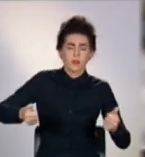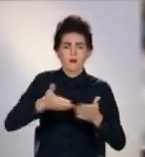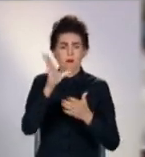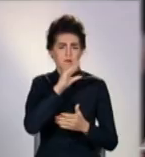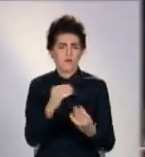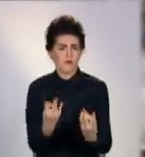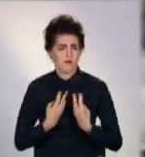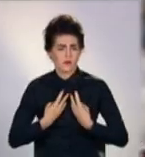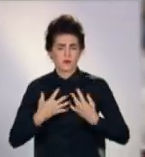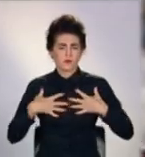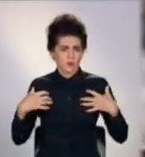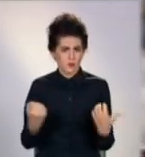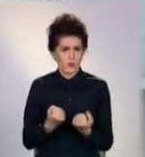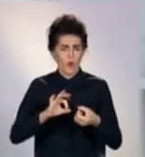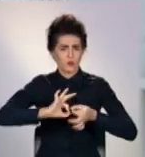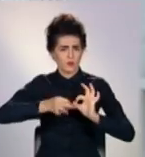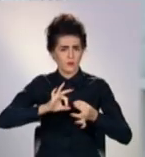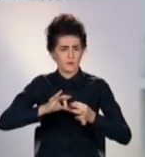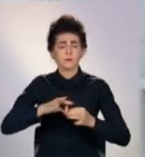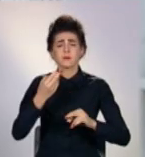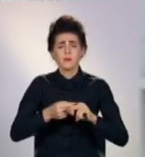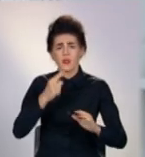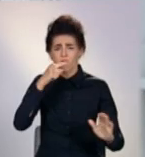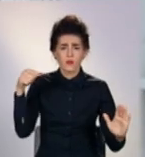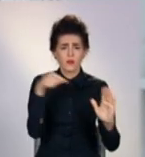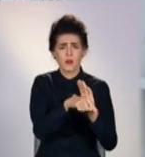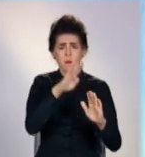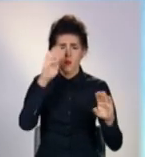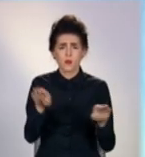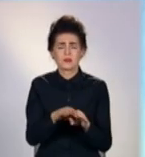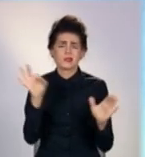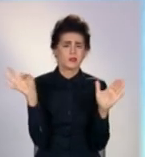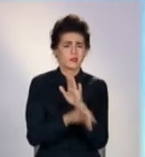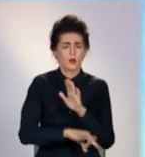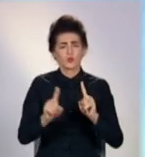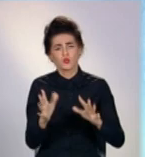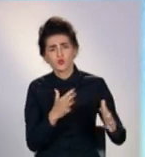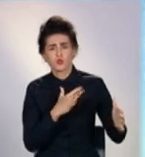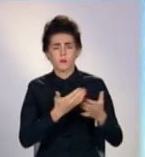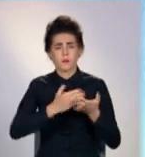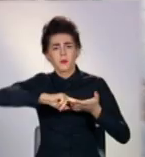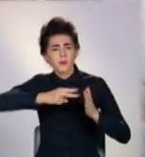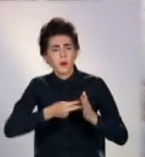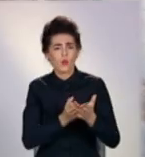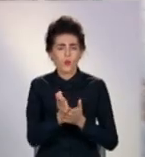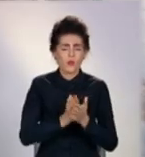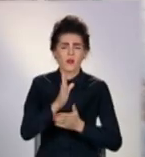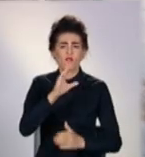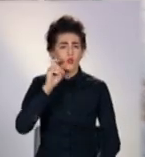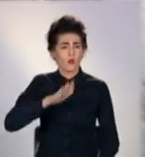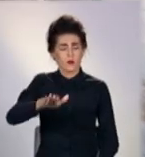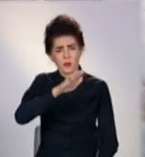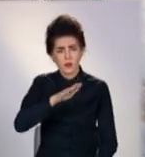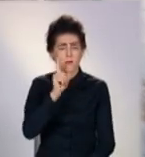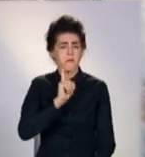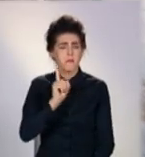було б осложнення. Таке втручання підпадає під термінові випадки. Планові ж операції в Україні поки